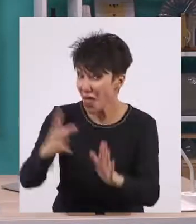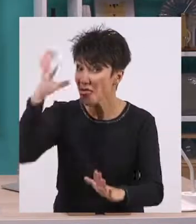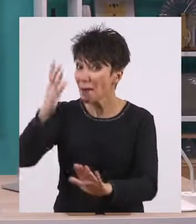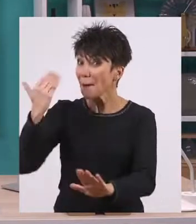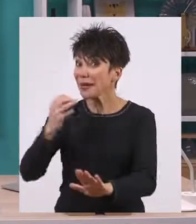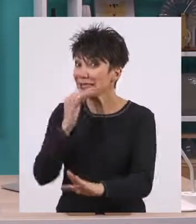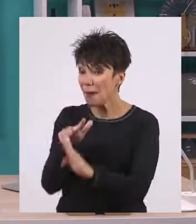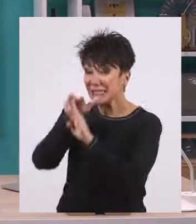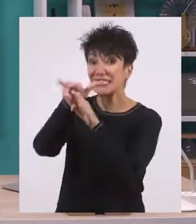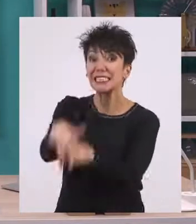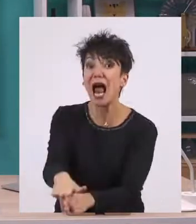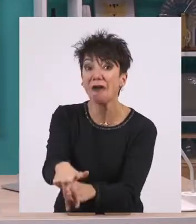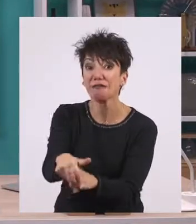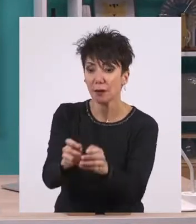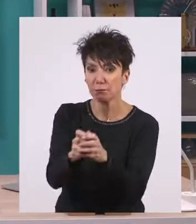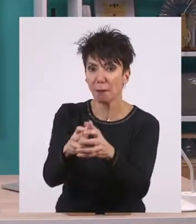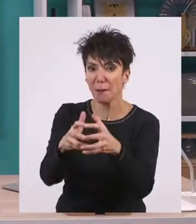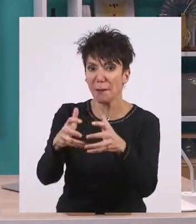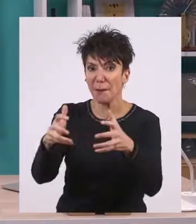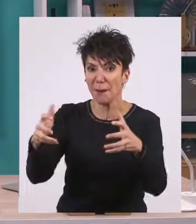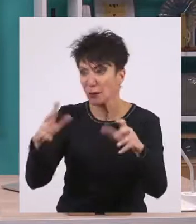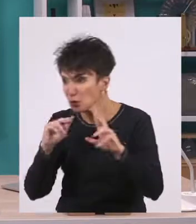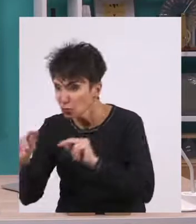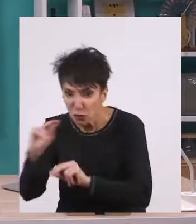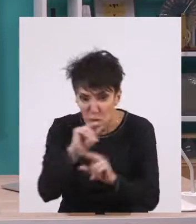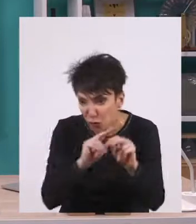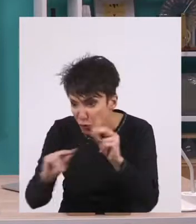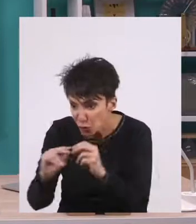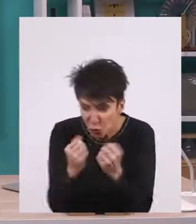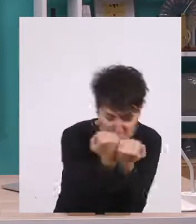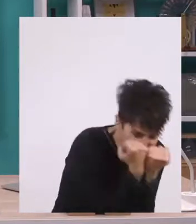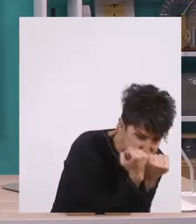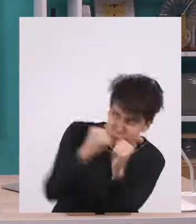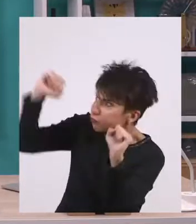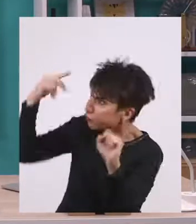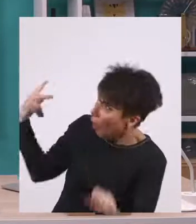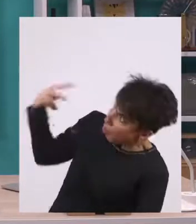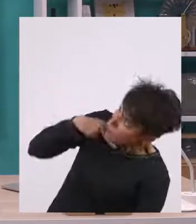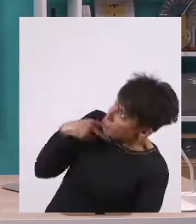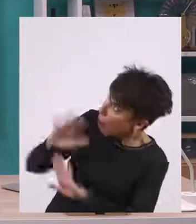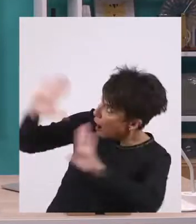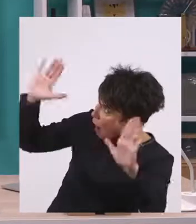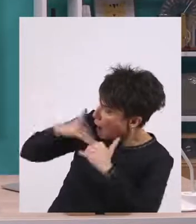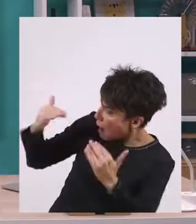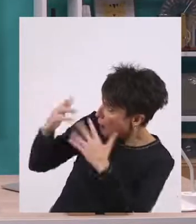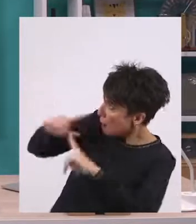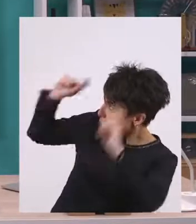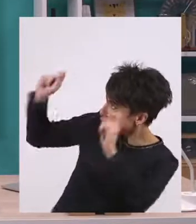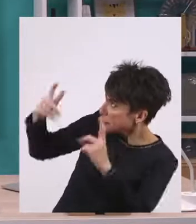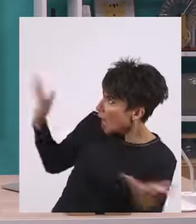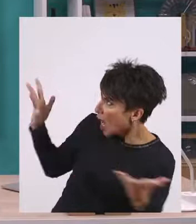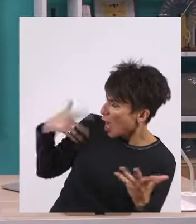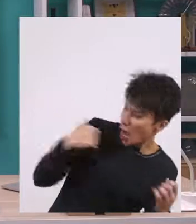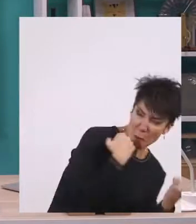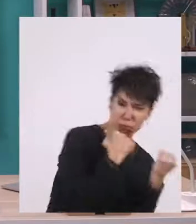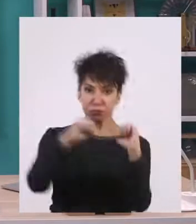περισσότεροι από τους Σπαρτιάτες, και ανά πάσα στιγμή η καταπίεση που νιώθανε μπορούσε να οδηγήσει σε